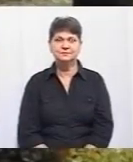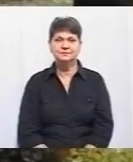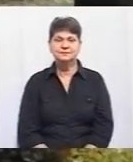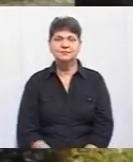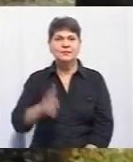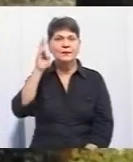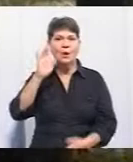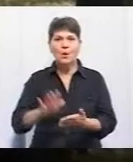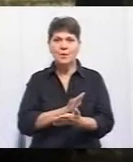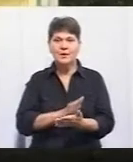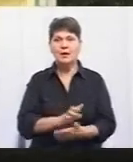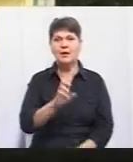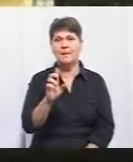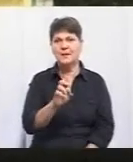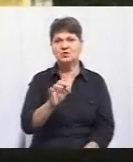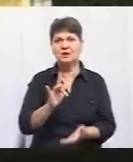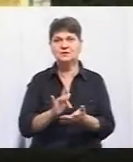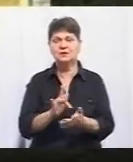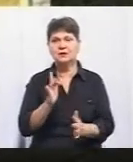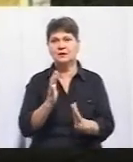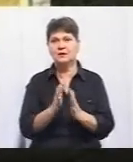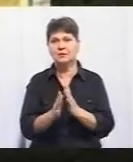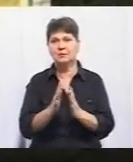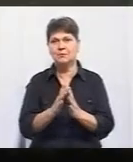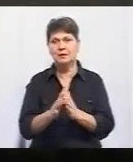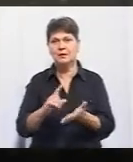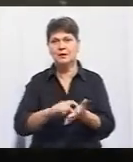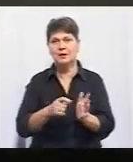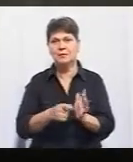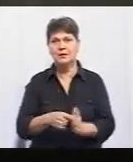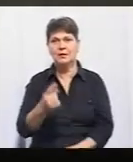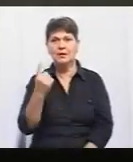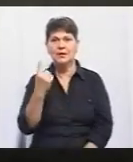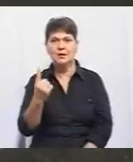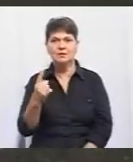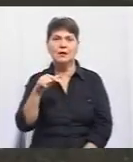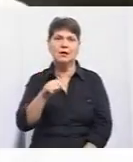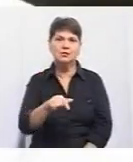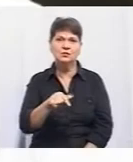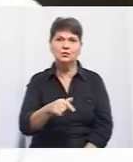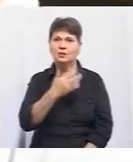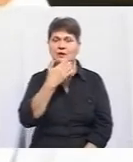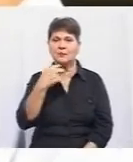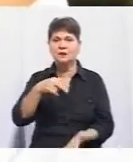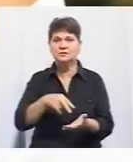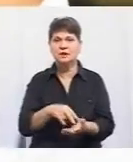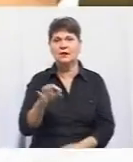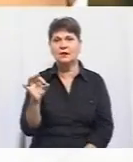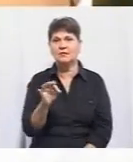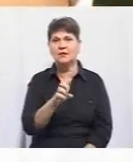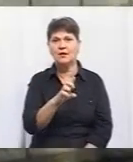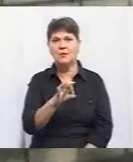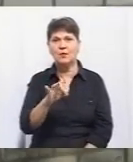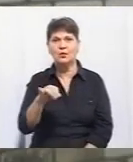Вбиральня у Бершицькому центральному парку відпочинку. З двох кабінок працює одна, та й тут ніде стати, розповідає Олександр Борух.